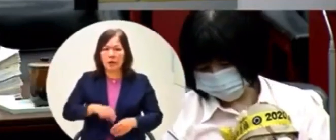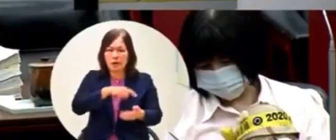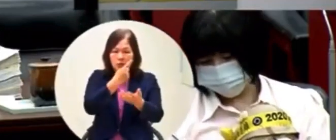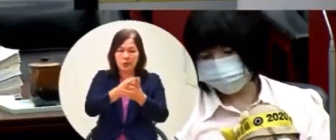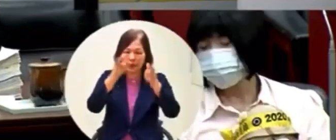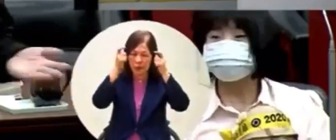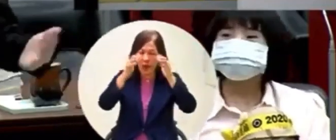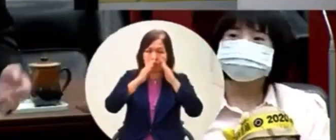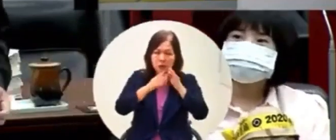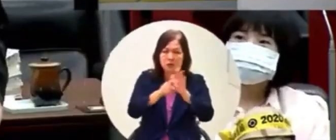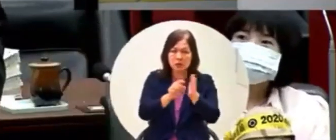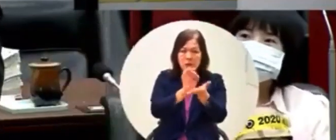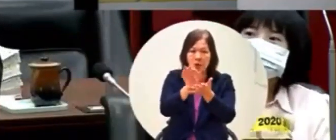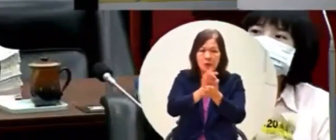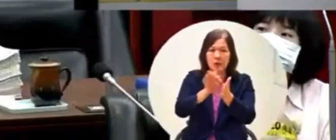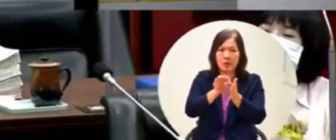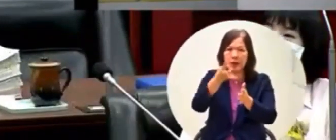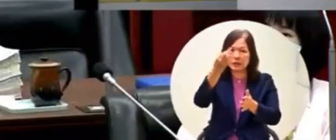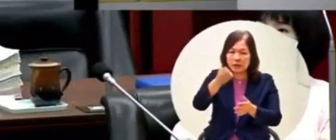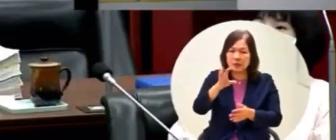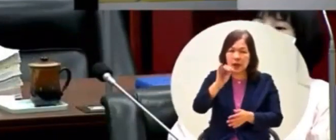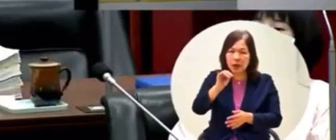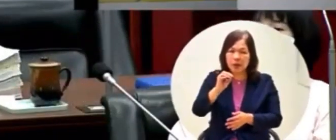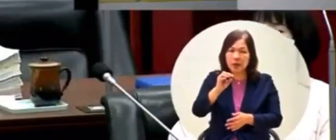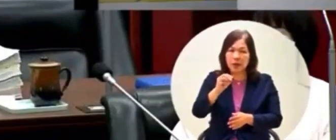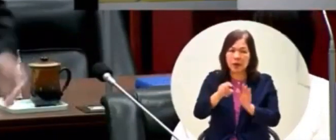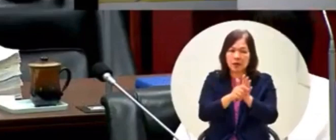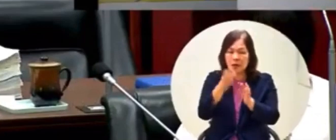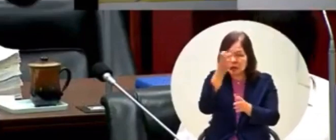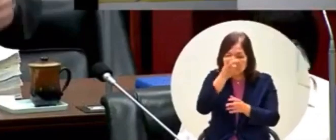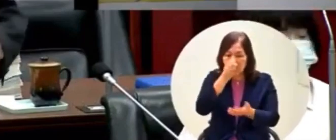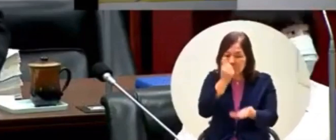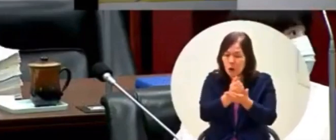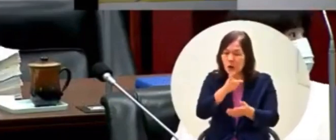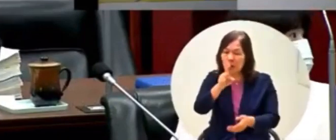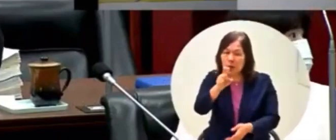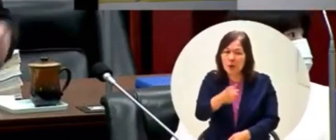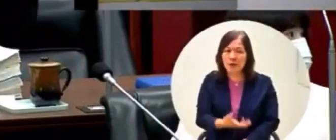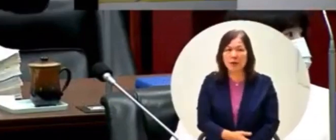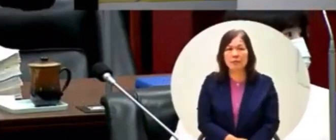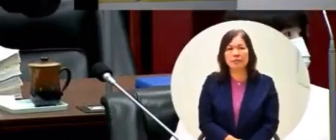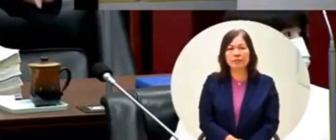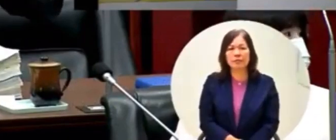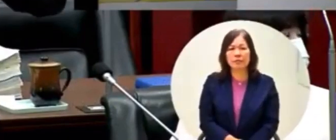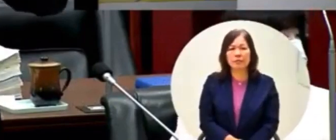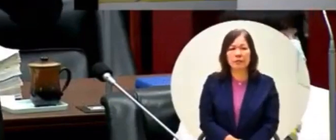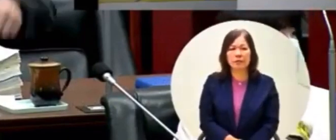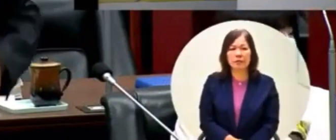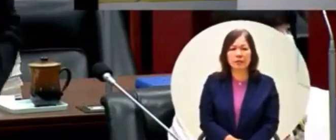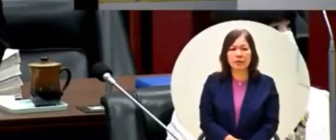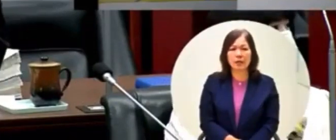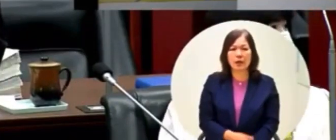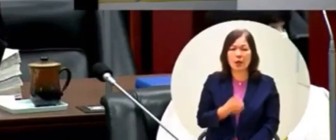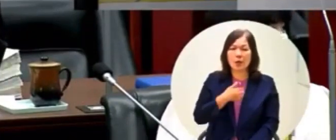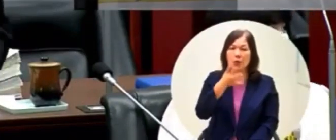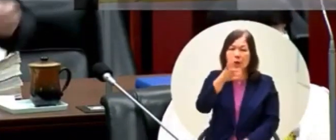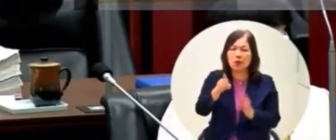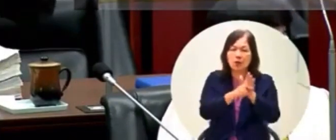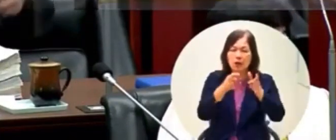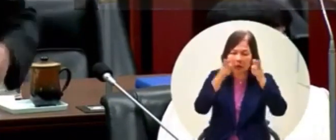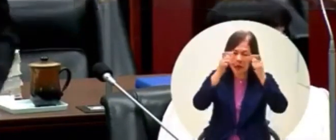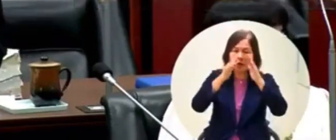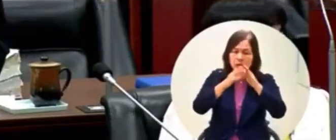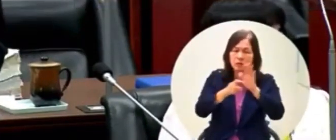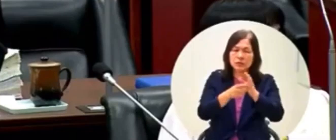100萬這樣差不出來局長李局長我請教你高雄市有幾家廣告公司